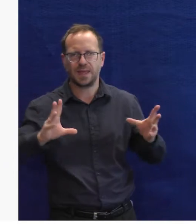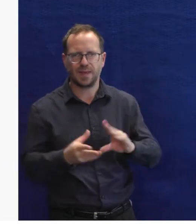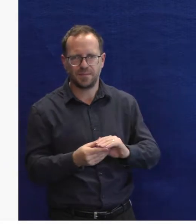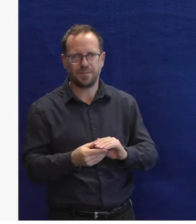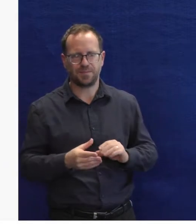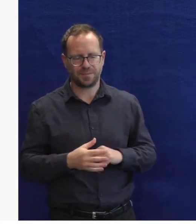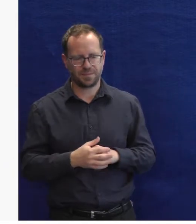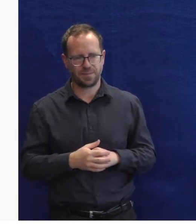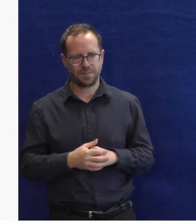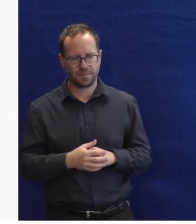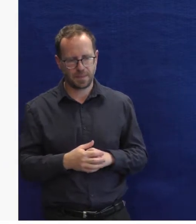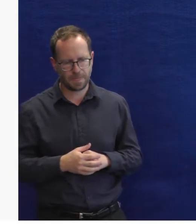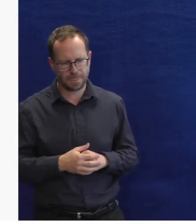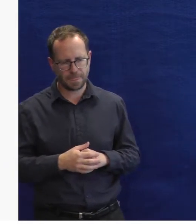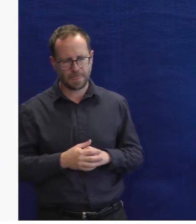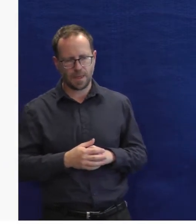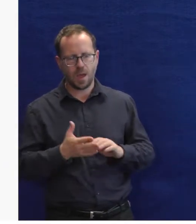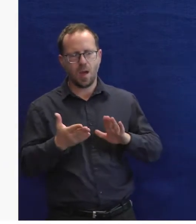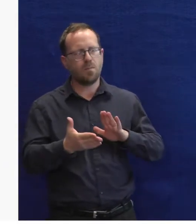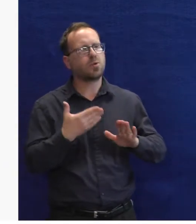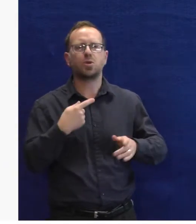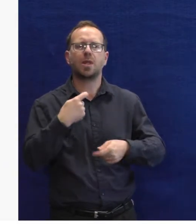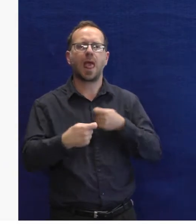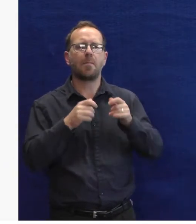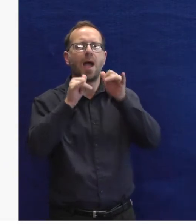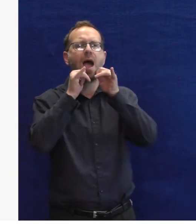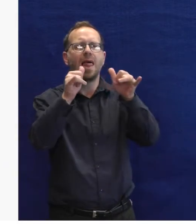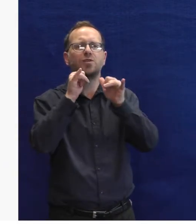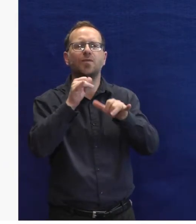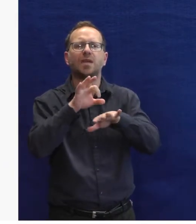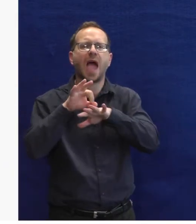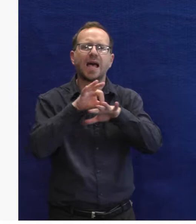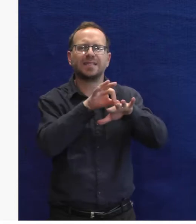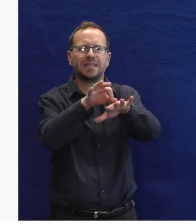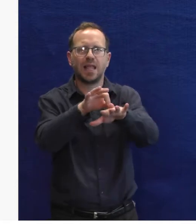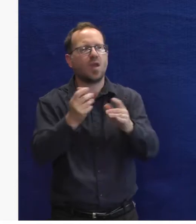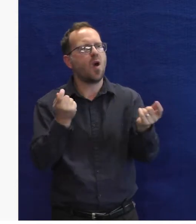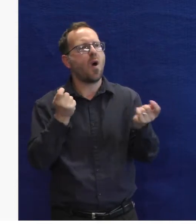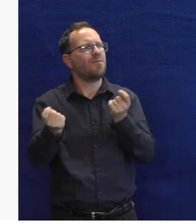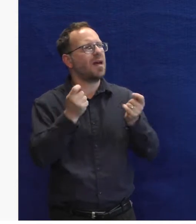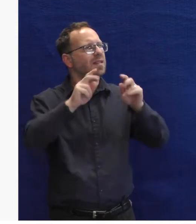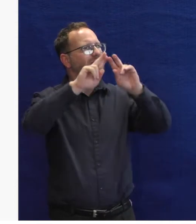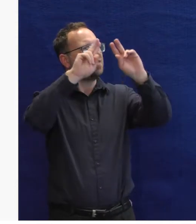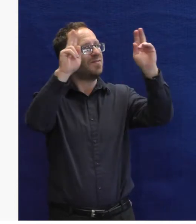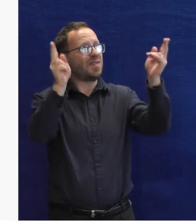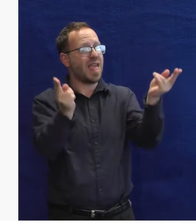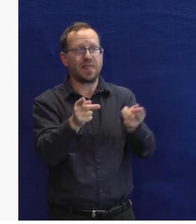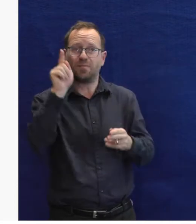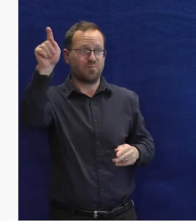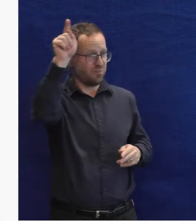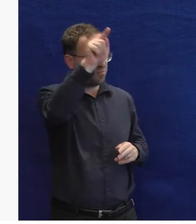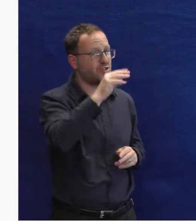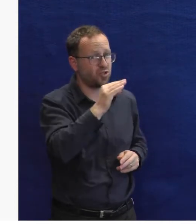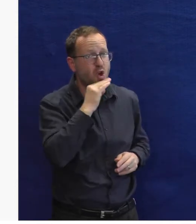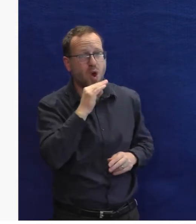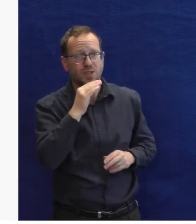dneska to bude více o aplikaci a o tom, proč k ní děláme hlasového asistenta. Ovládaní